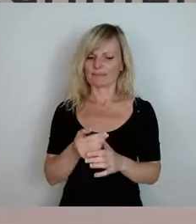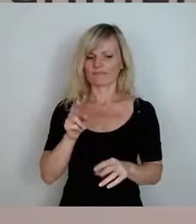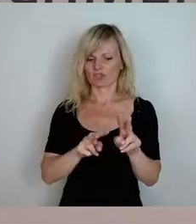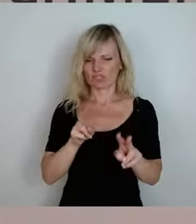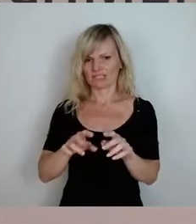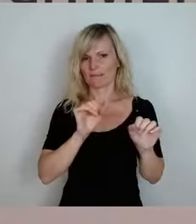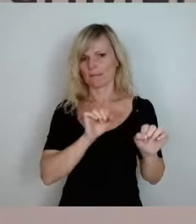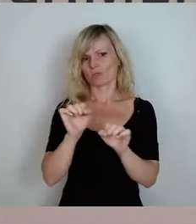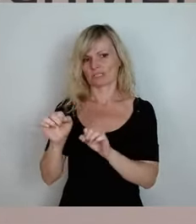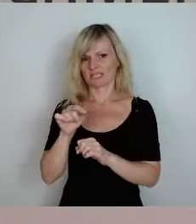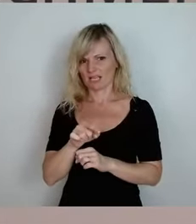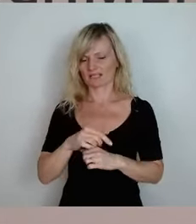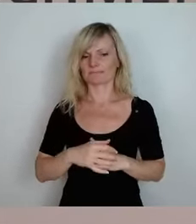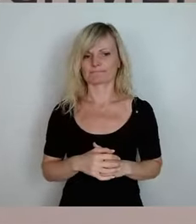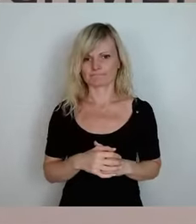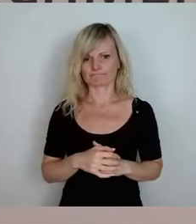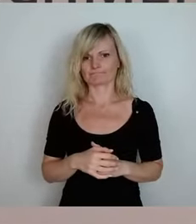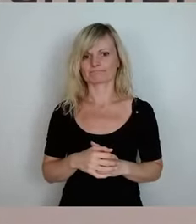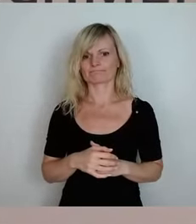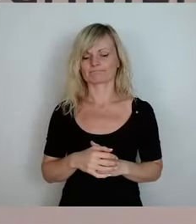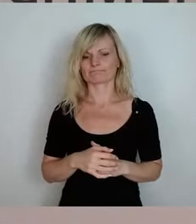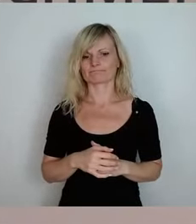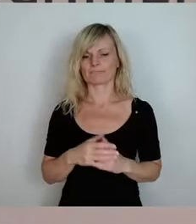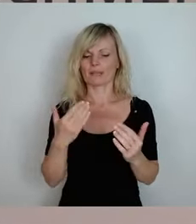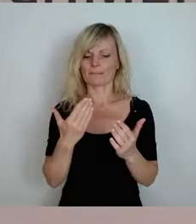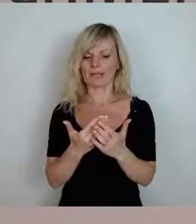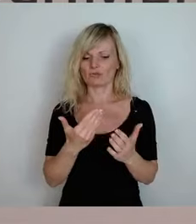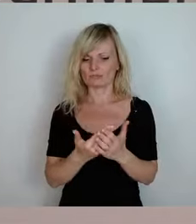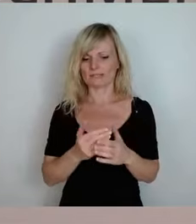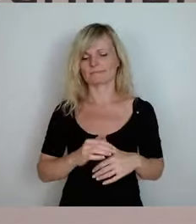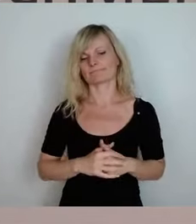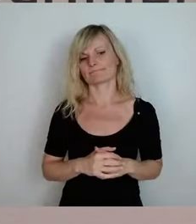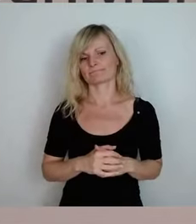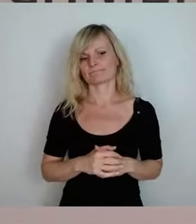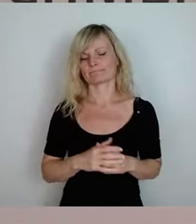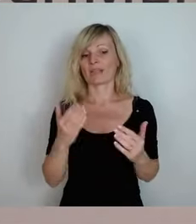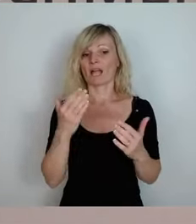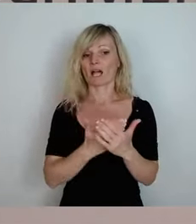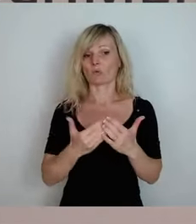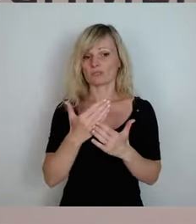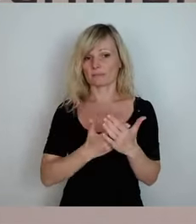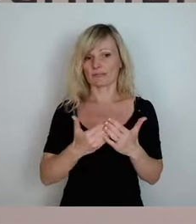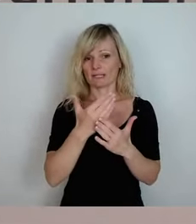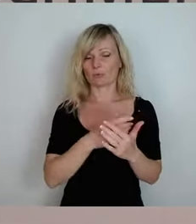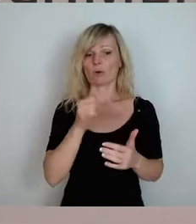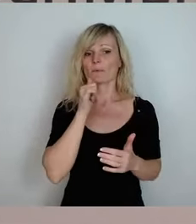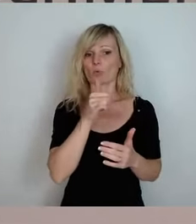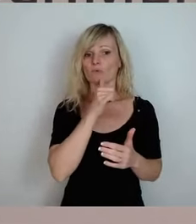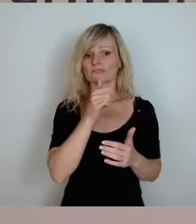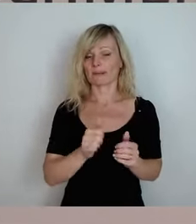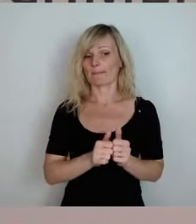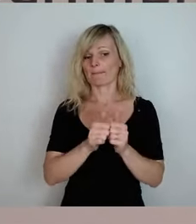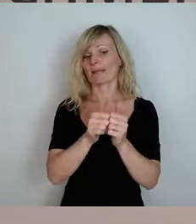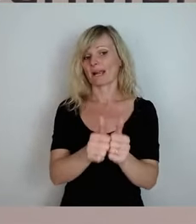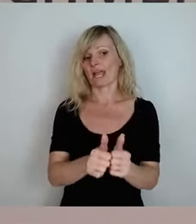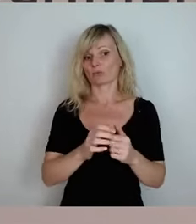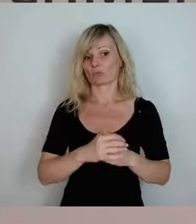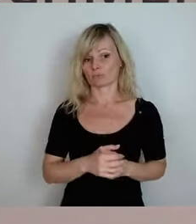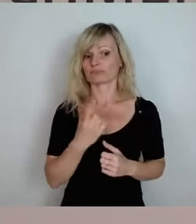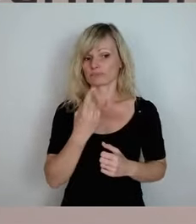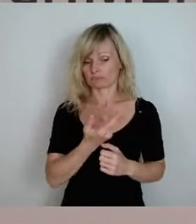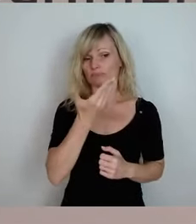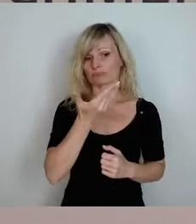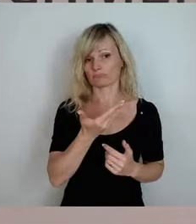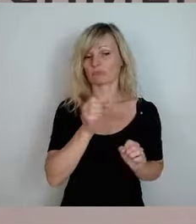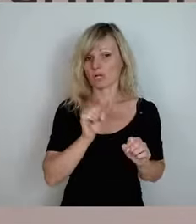die Ausbildung im Berufsbegleitend. Da verdienen die Leute Geld. Also man kann sich auch dafür entscheiden.